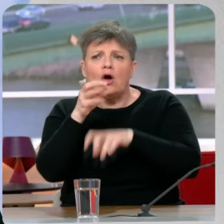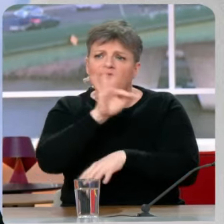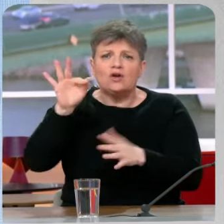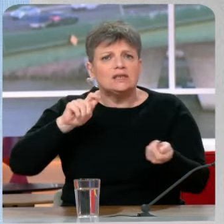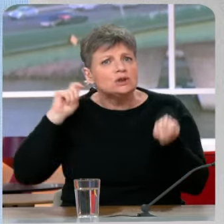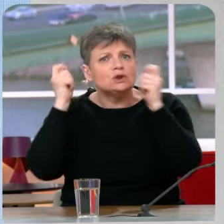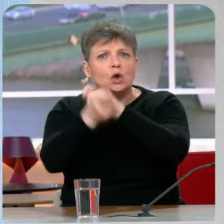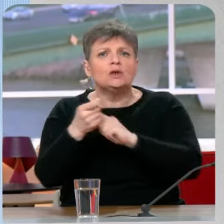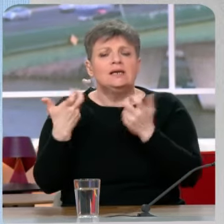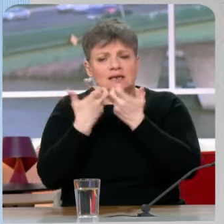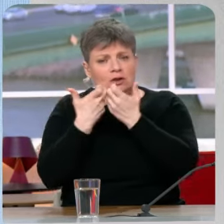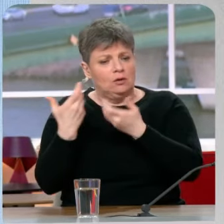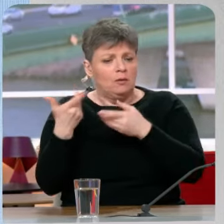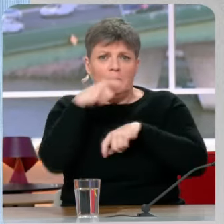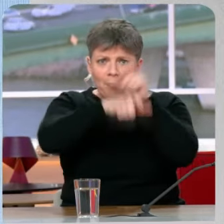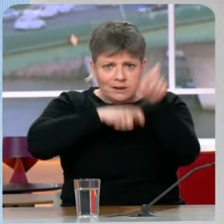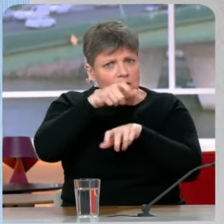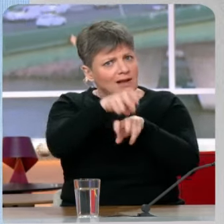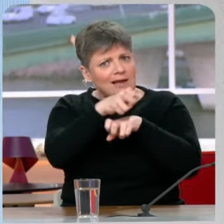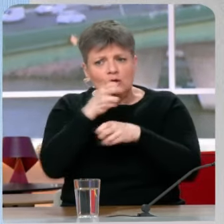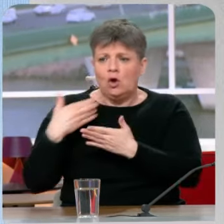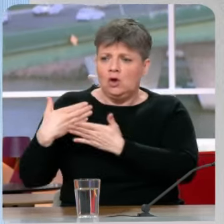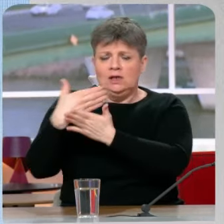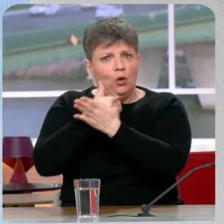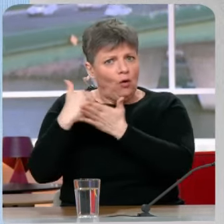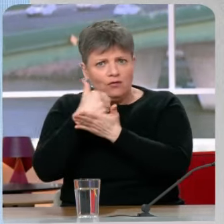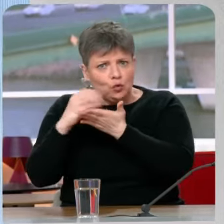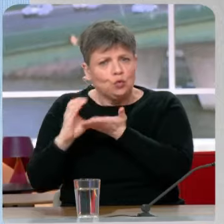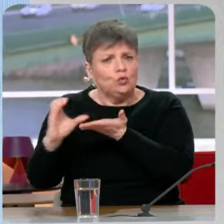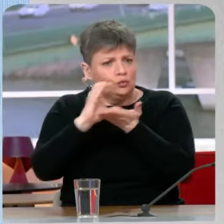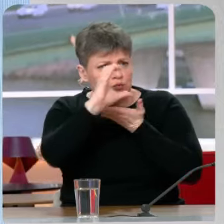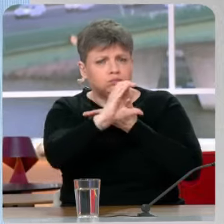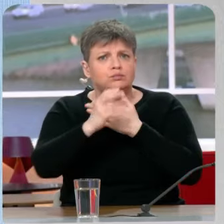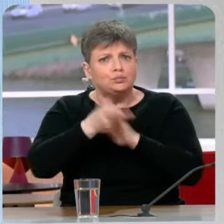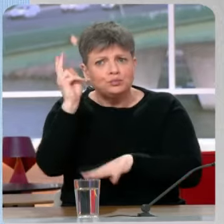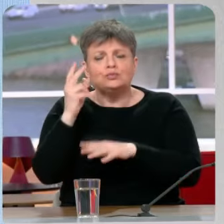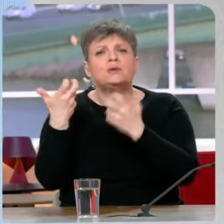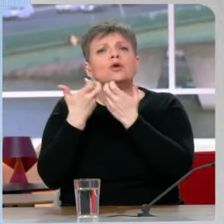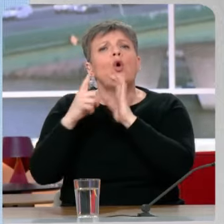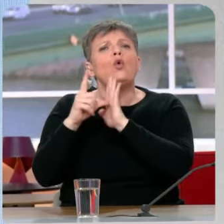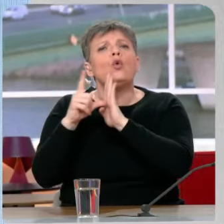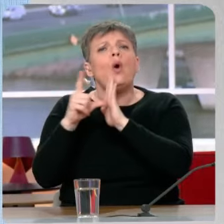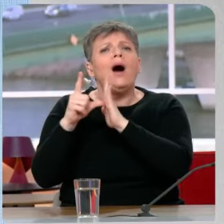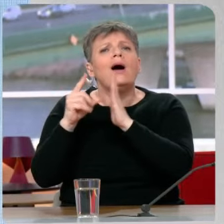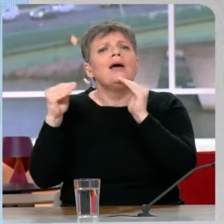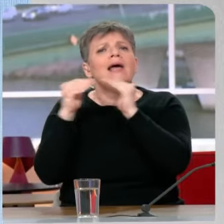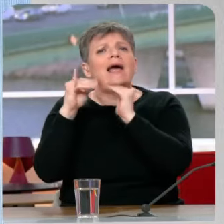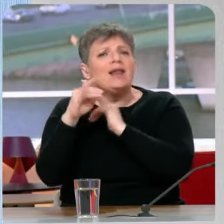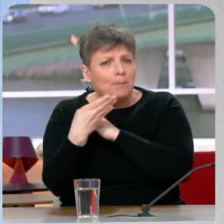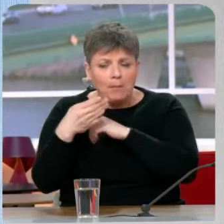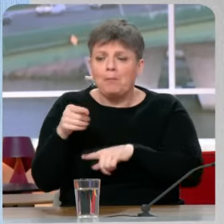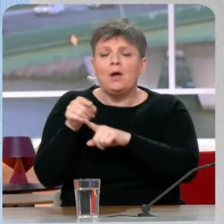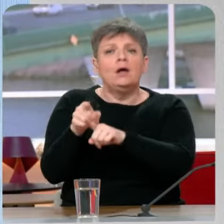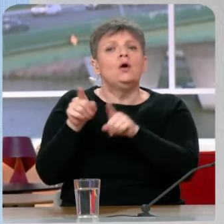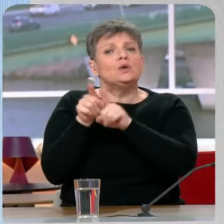par exemple la loi EGalim, aller au bout de cette loi qui permet aux Voir une loi EGalim européenne. d'avoir dans notre campagne une